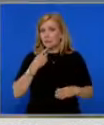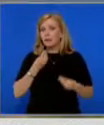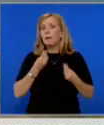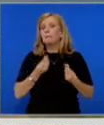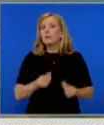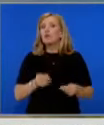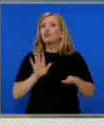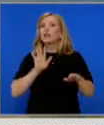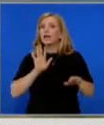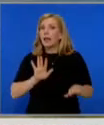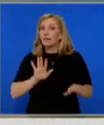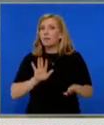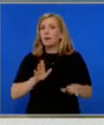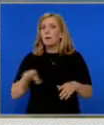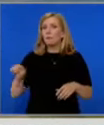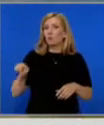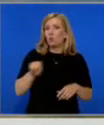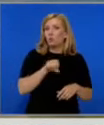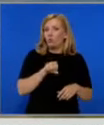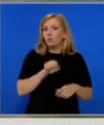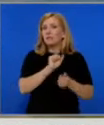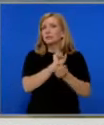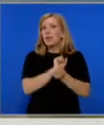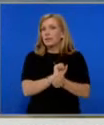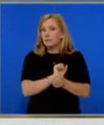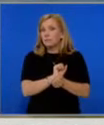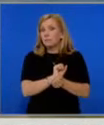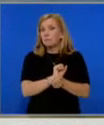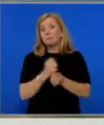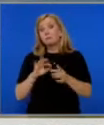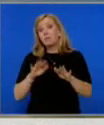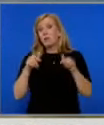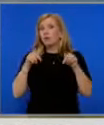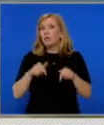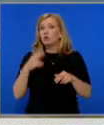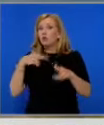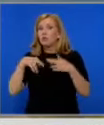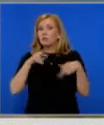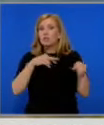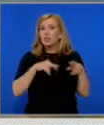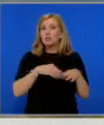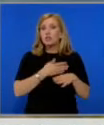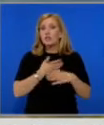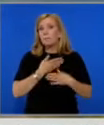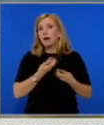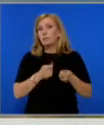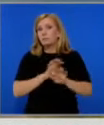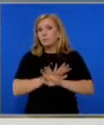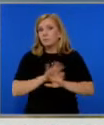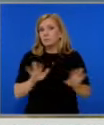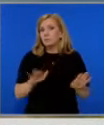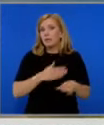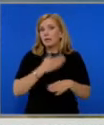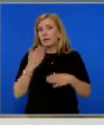си под конвой и с белезници. Дали днешното разследване ще стигне до своя край? Кога ще бъдат